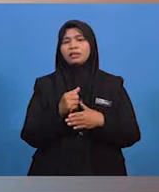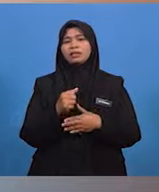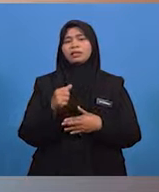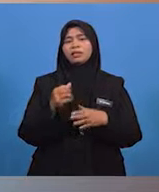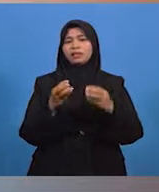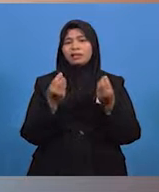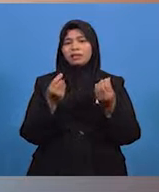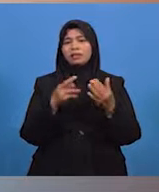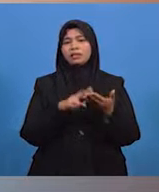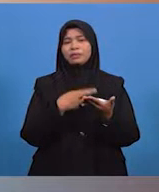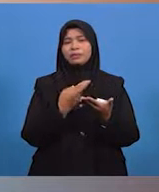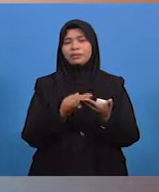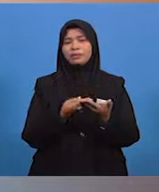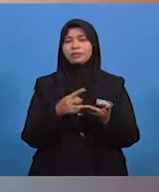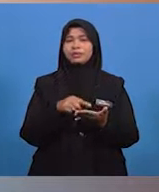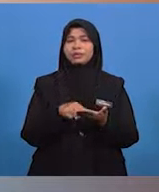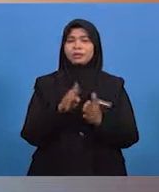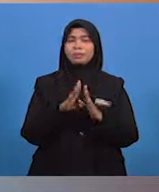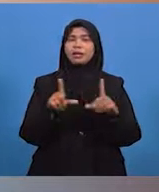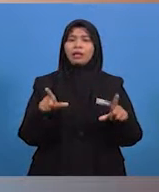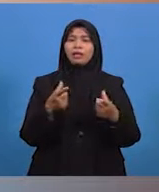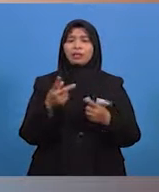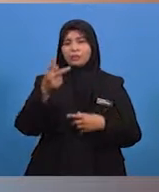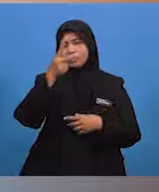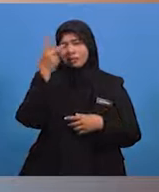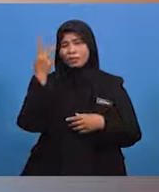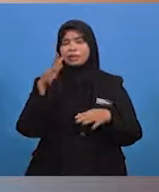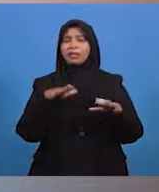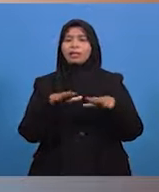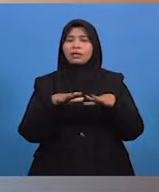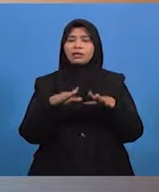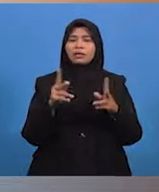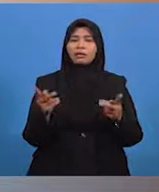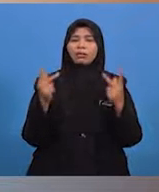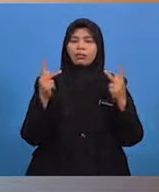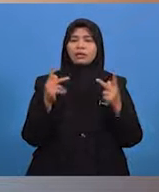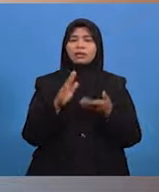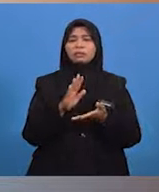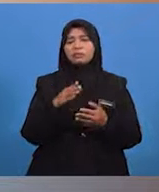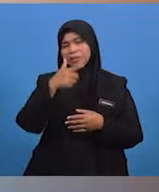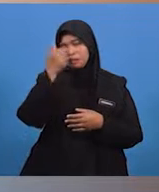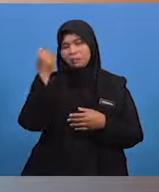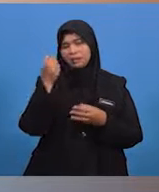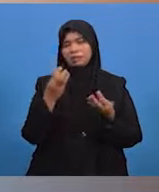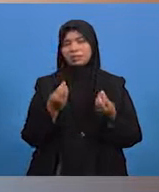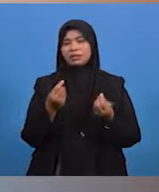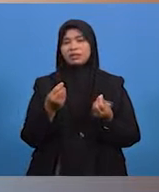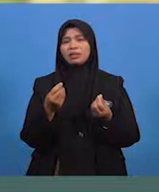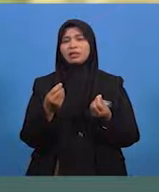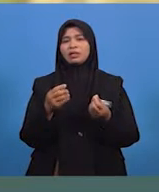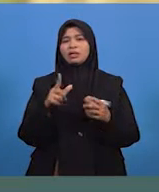lumpur. Ini berlaku kerana gegaran kuat menyebabkan tanah menjadi longgar dan tidak stabil.